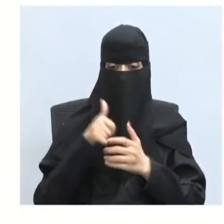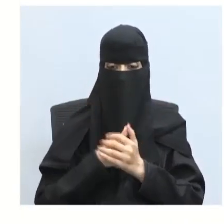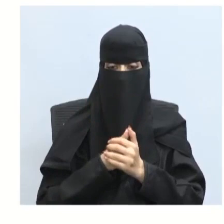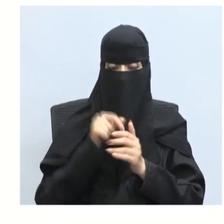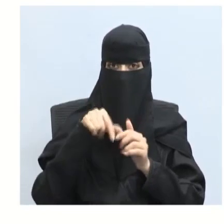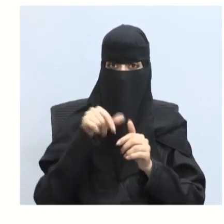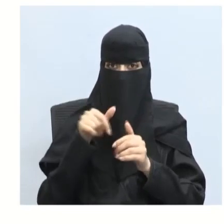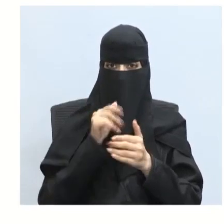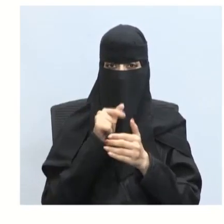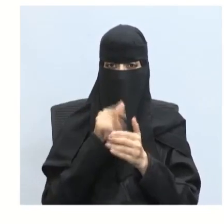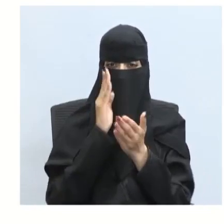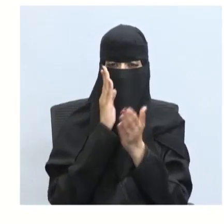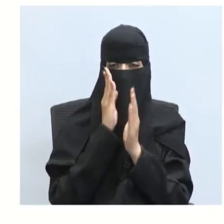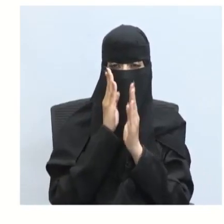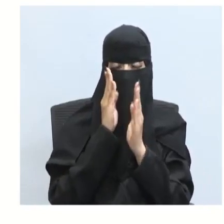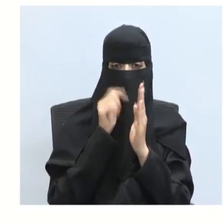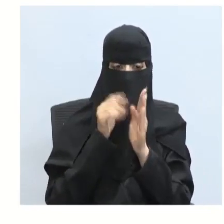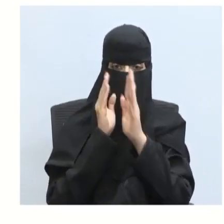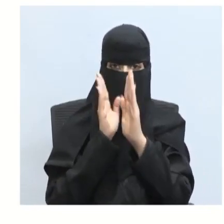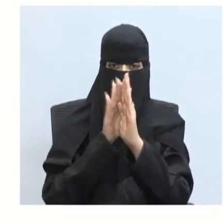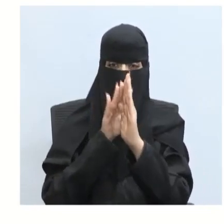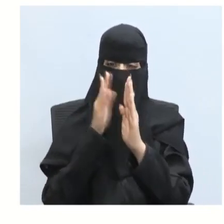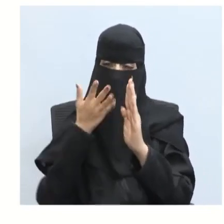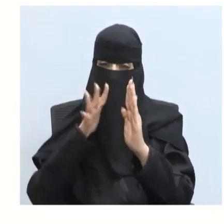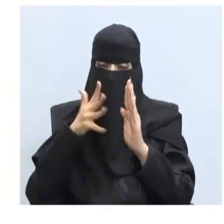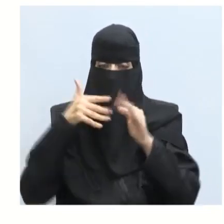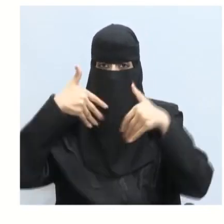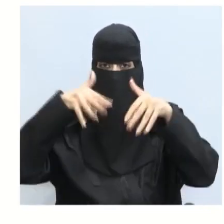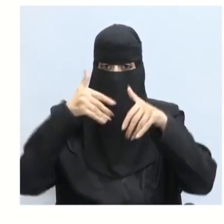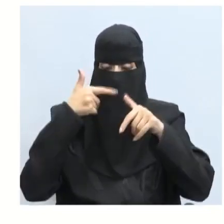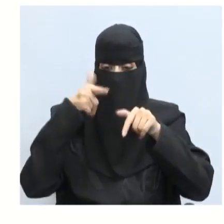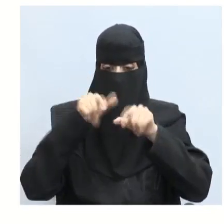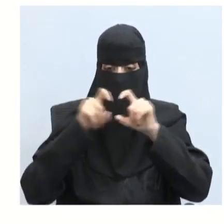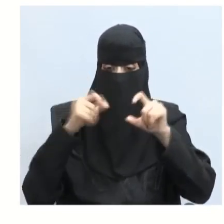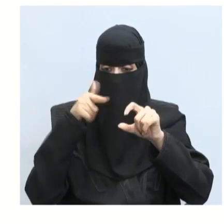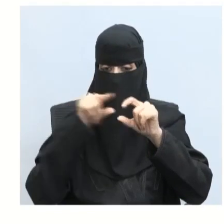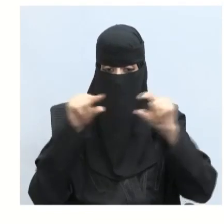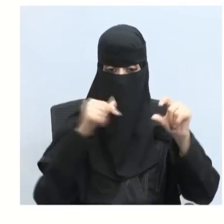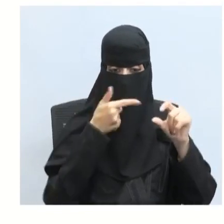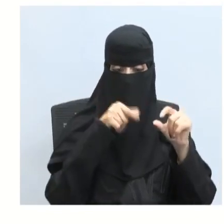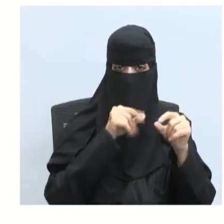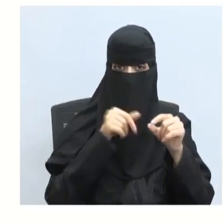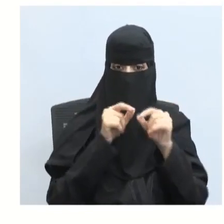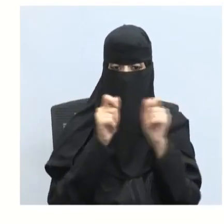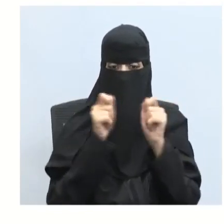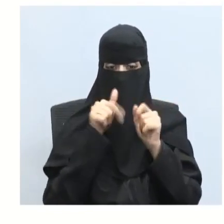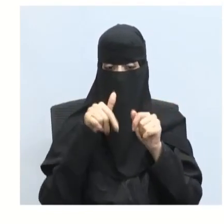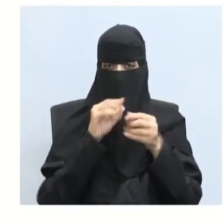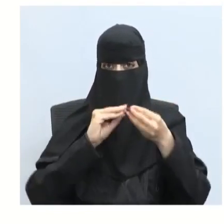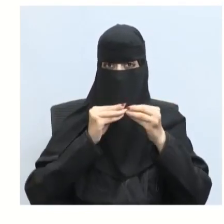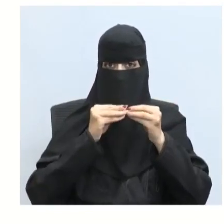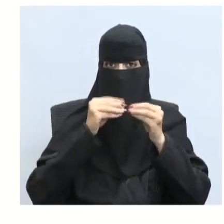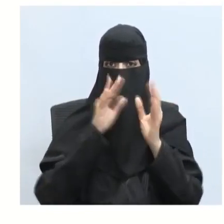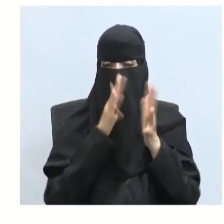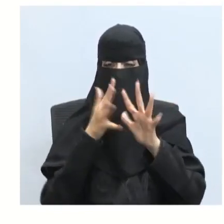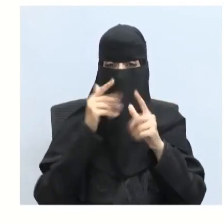وسط شبه شفاف هل هو الفولاد أو زجاج حوض السمك أو الزجاج الملون أو المطاط أحسنت